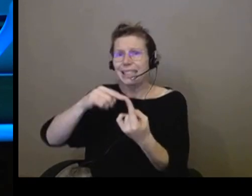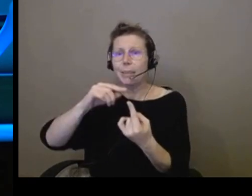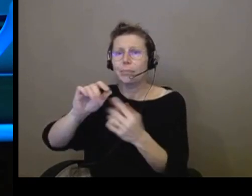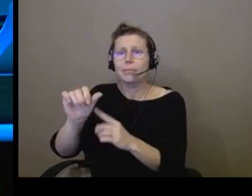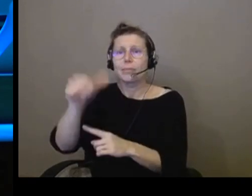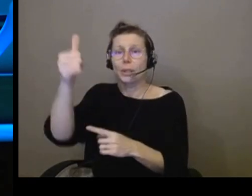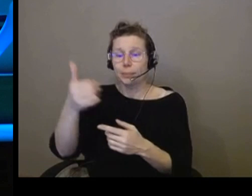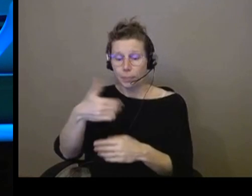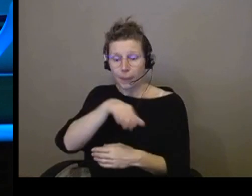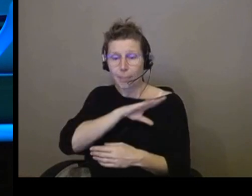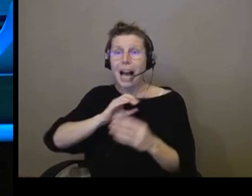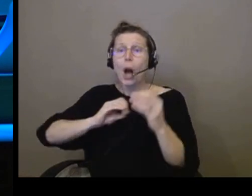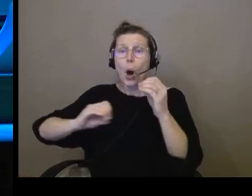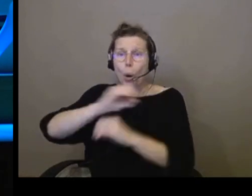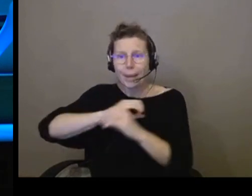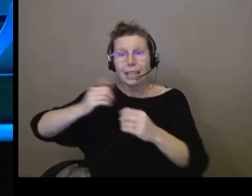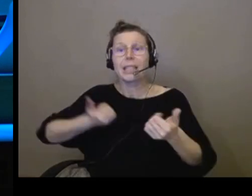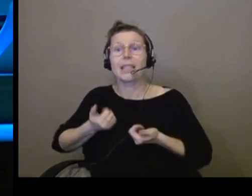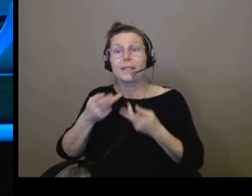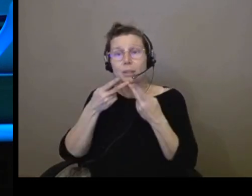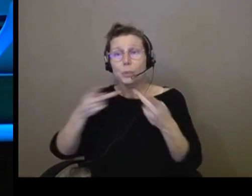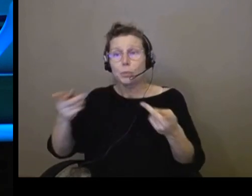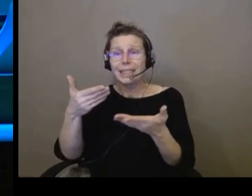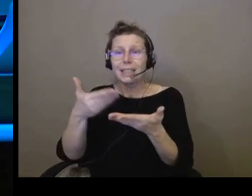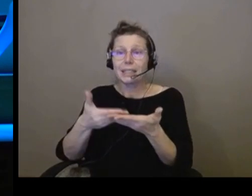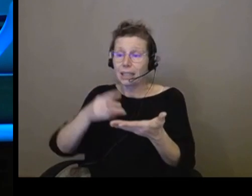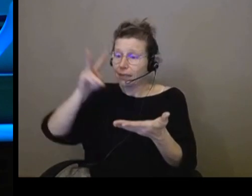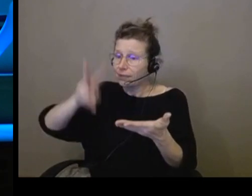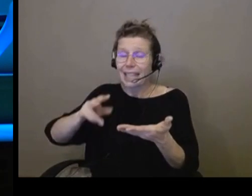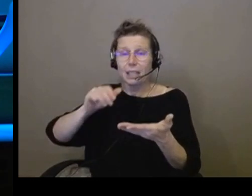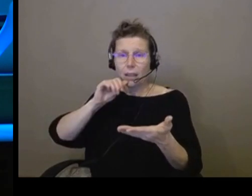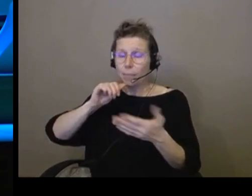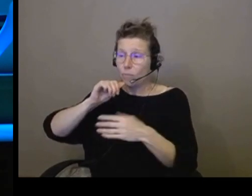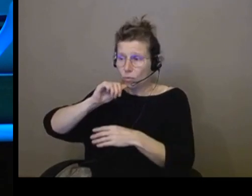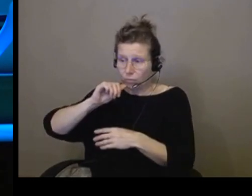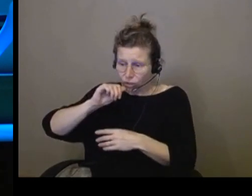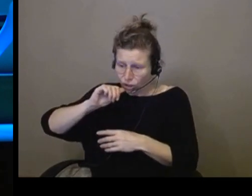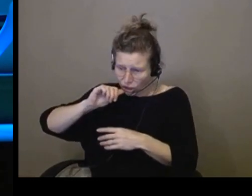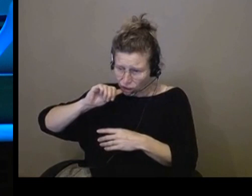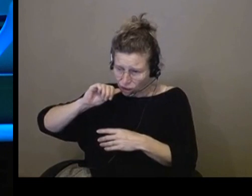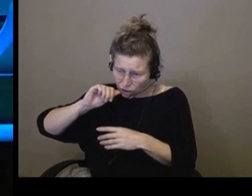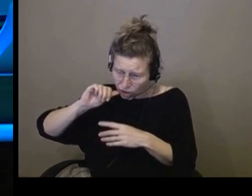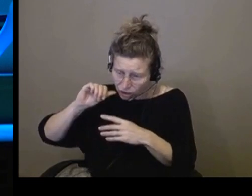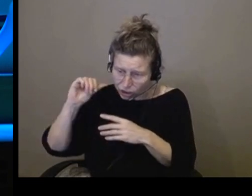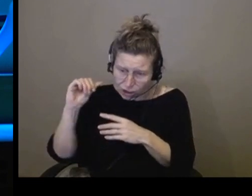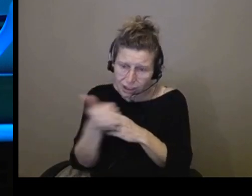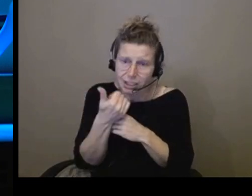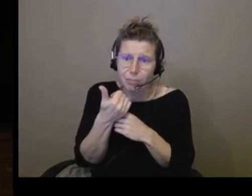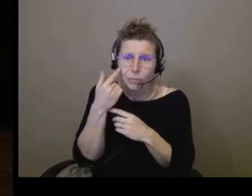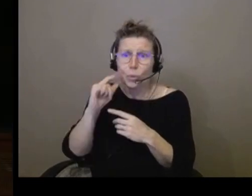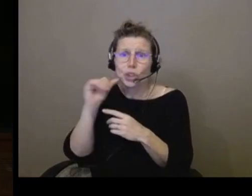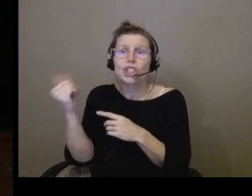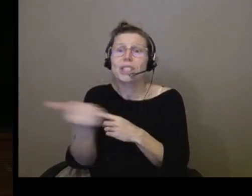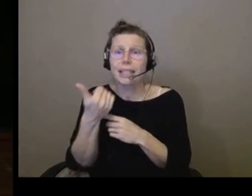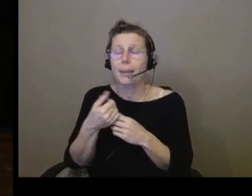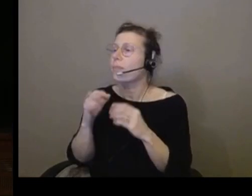publics, je tiens vraiment à redire à quel point c'est vraiment chacun et pas certain. Comment on construit l'accessibilité